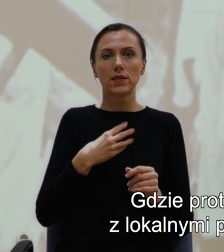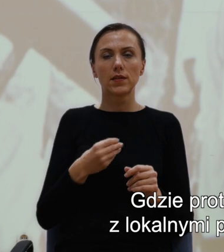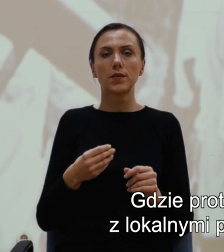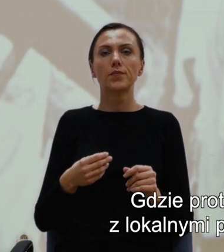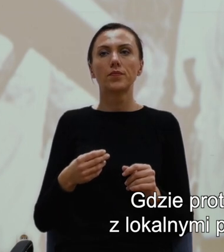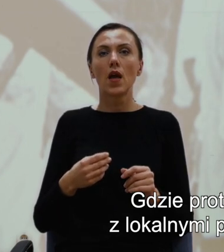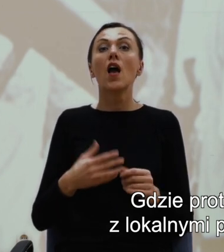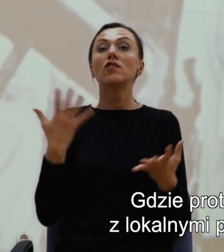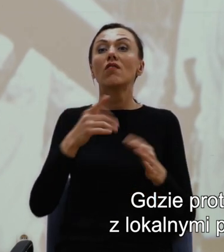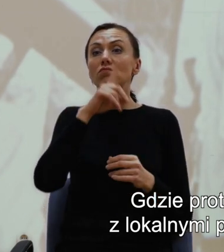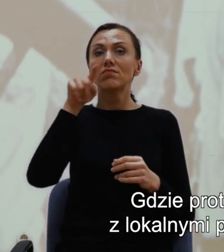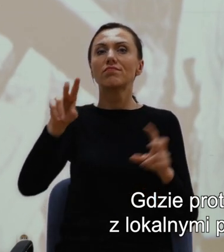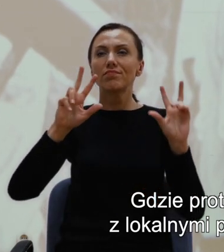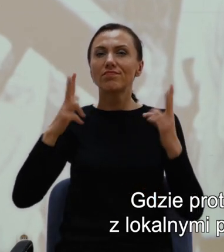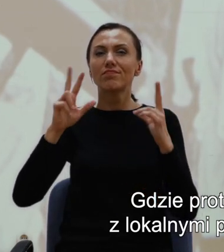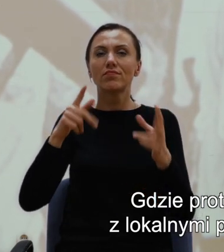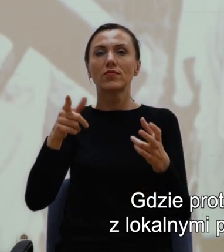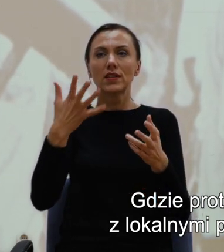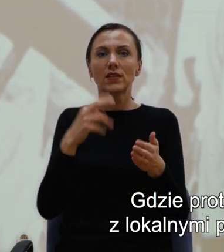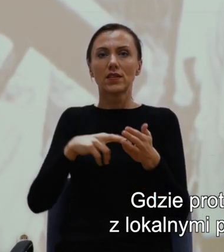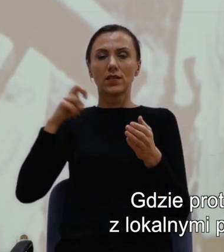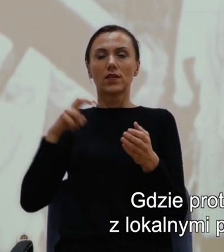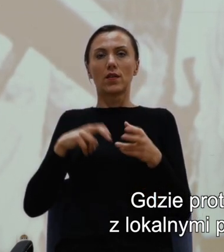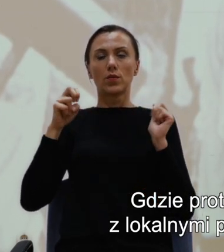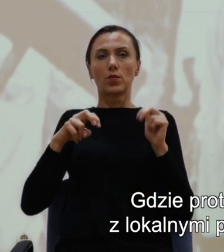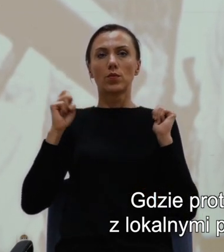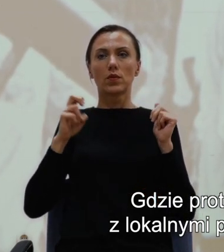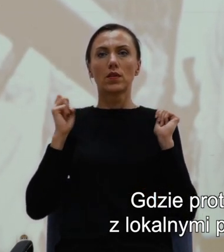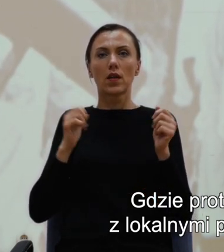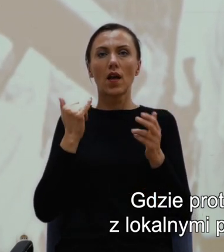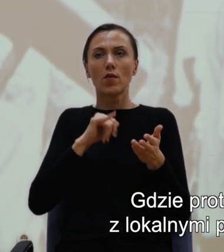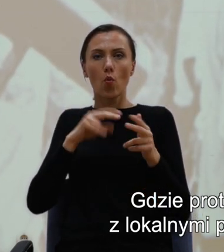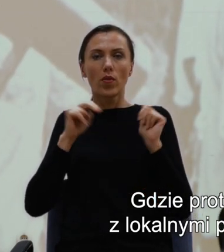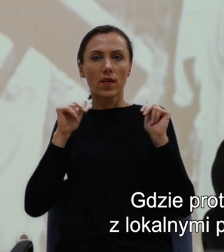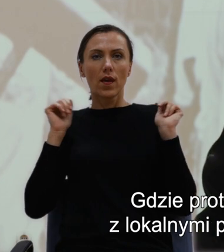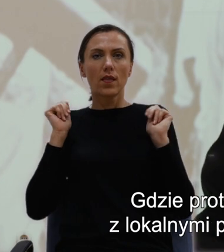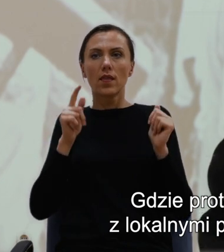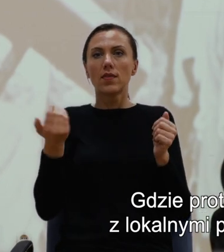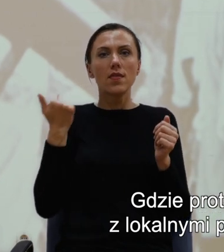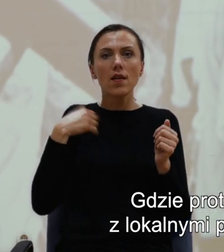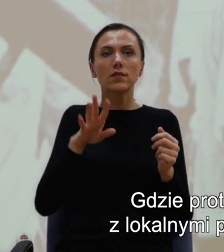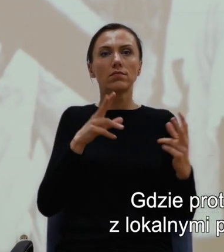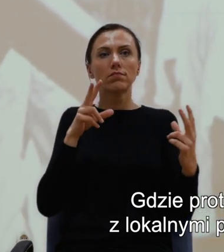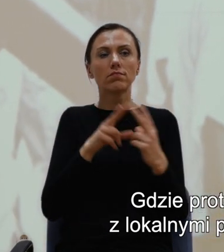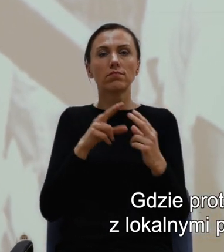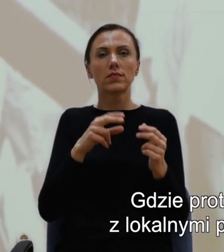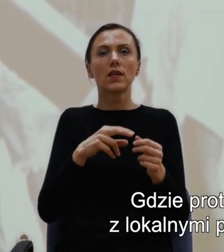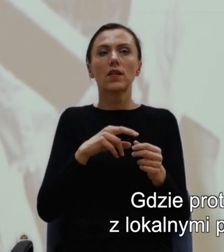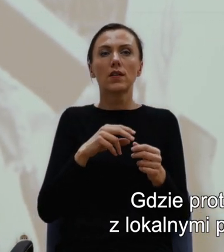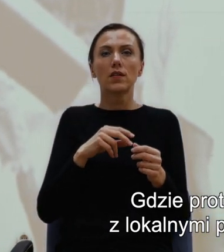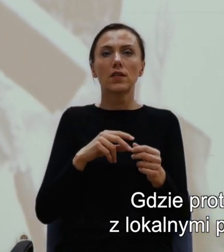starali się uniknąć konfrontacji z lokalnymi przedstawicielami